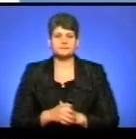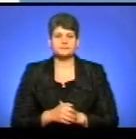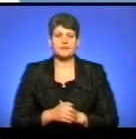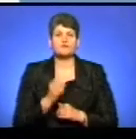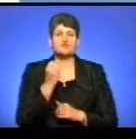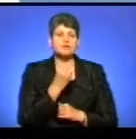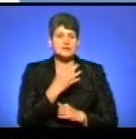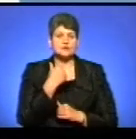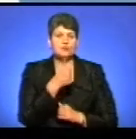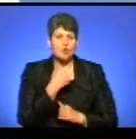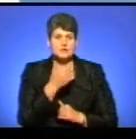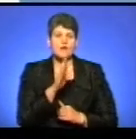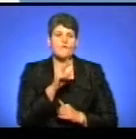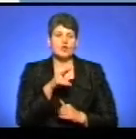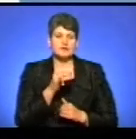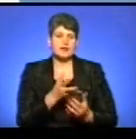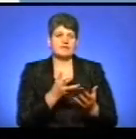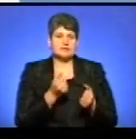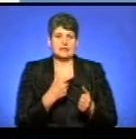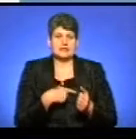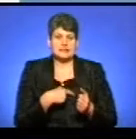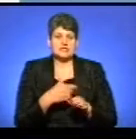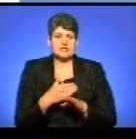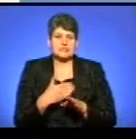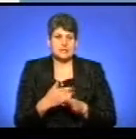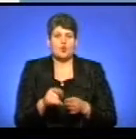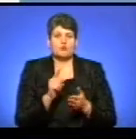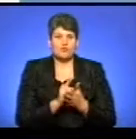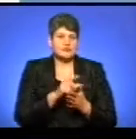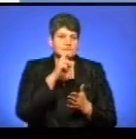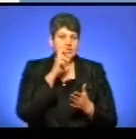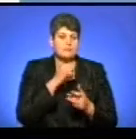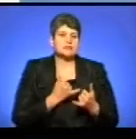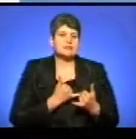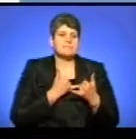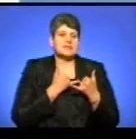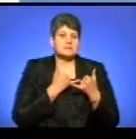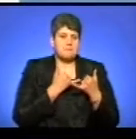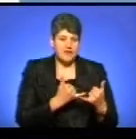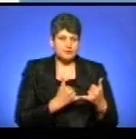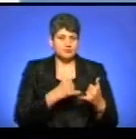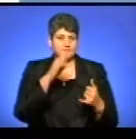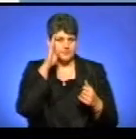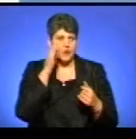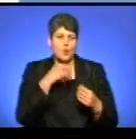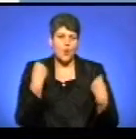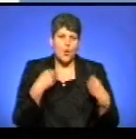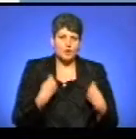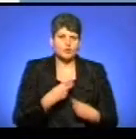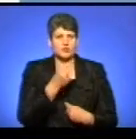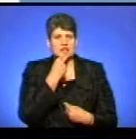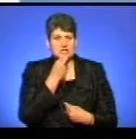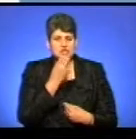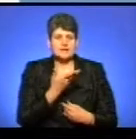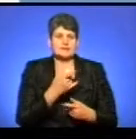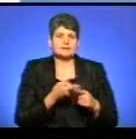році волонтери взяли на себе частину обов'язків держави по забезпеченню бійців одягом і їжею. За